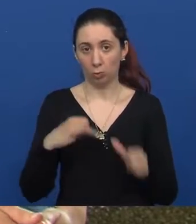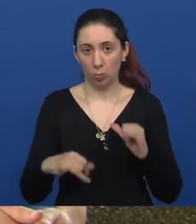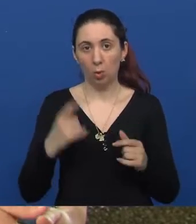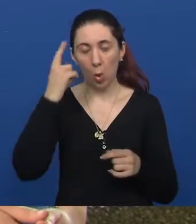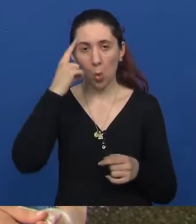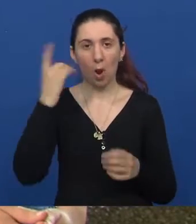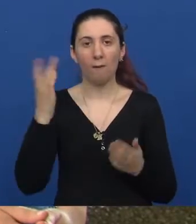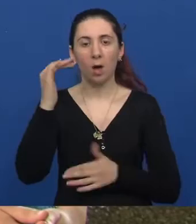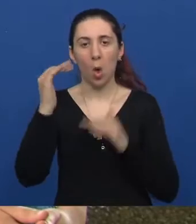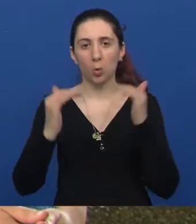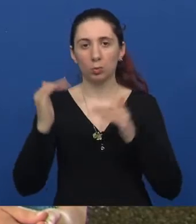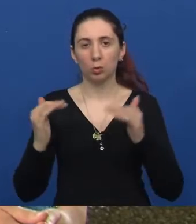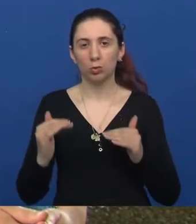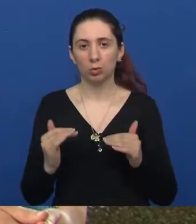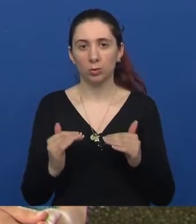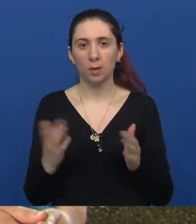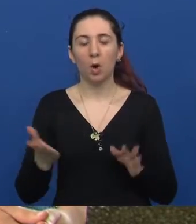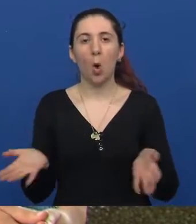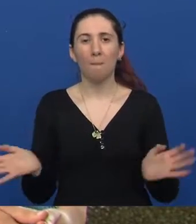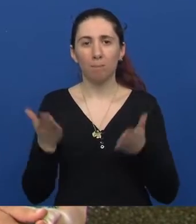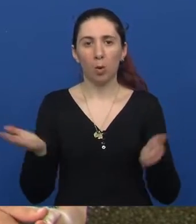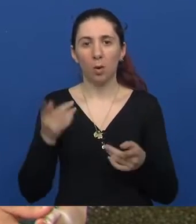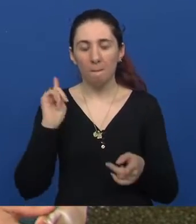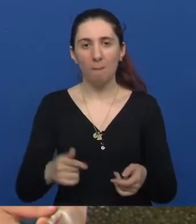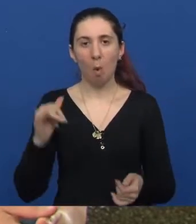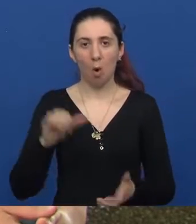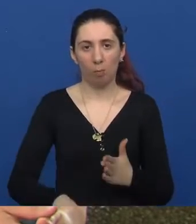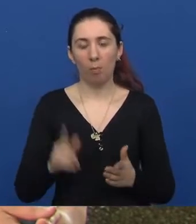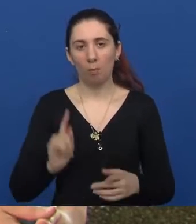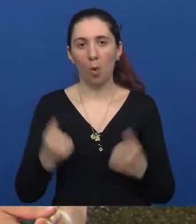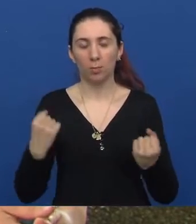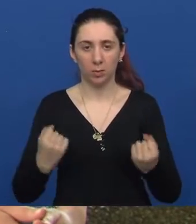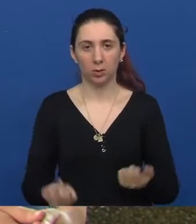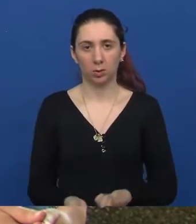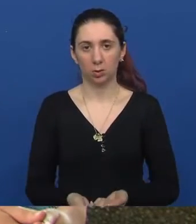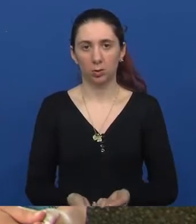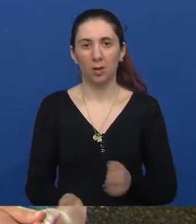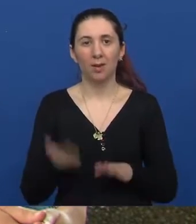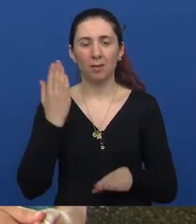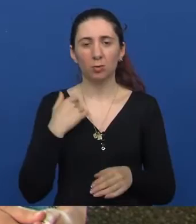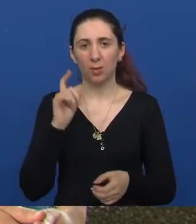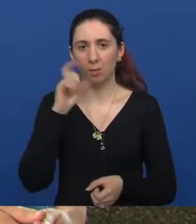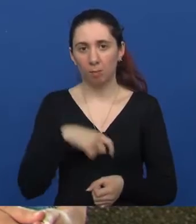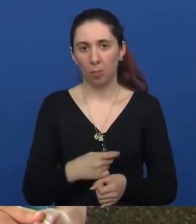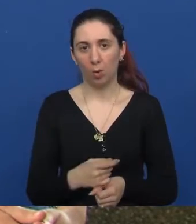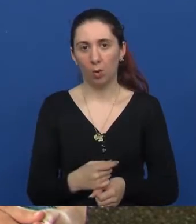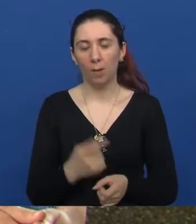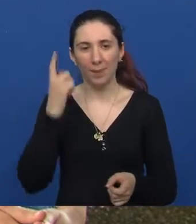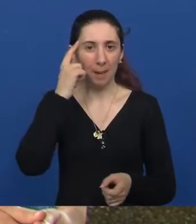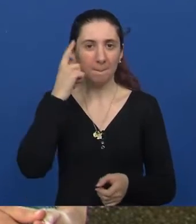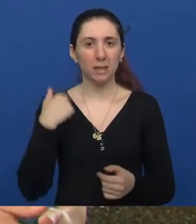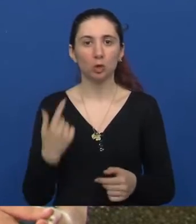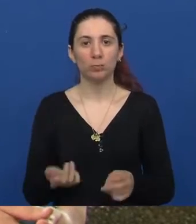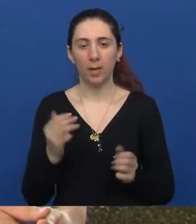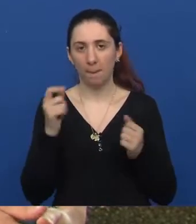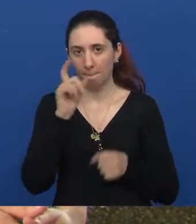glavi složite neki poticaj da se to mora izdržati. Biti najviše me boli, mislim boli, psihički